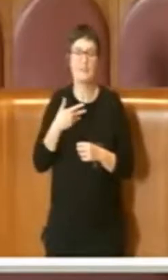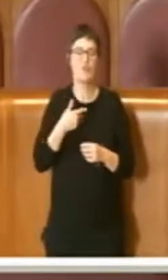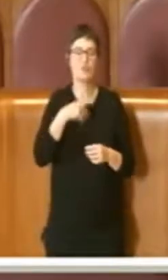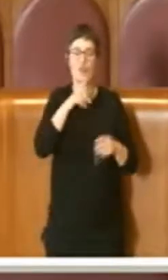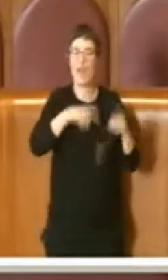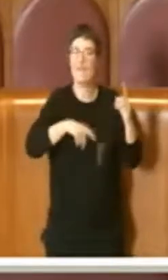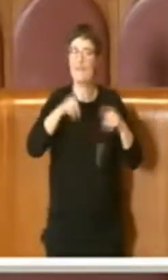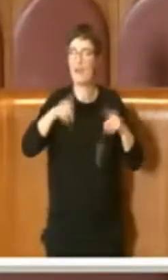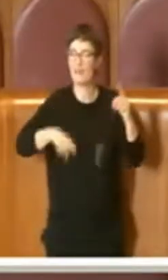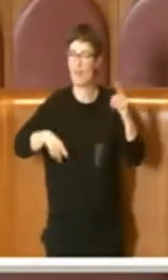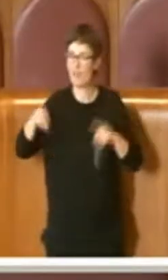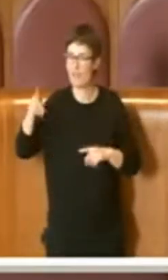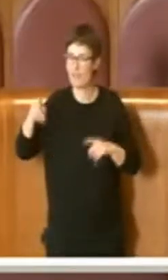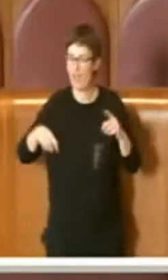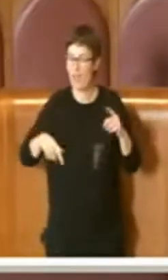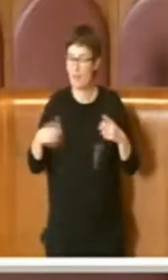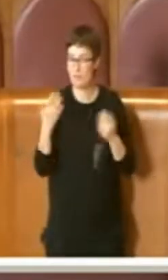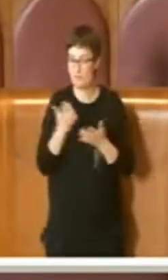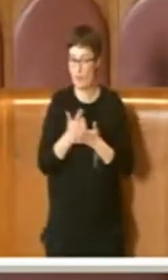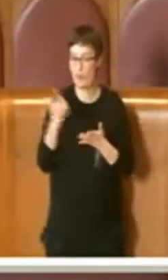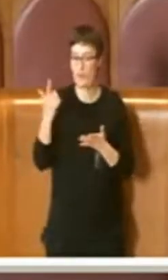eventuale estinzione.